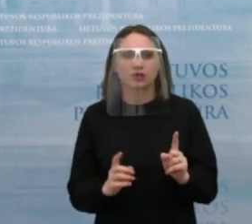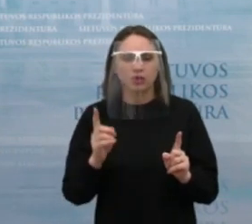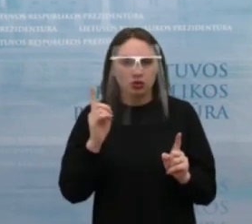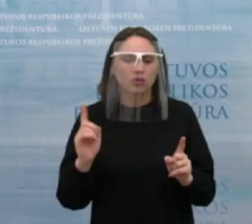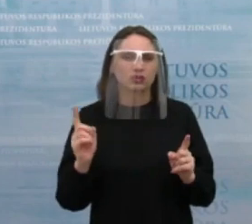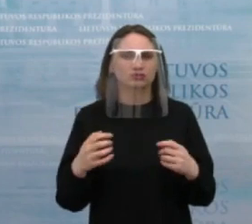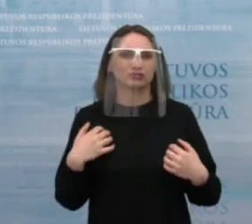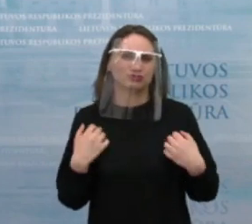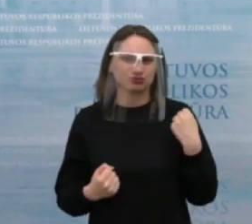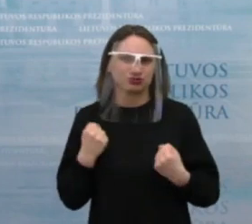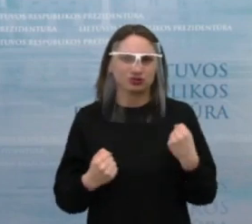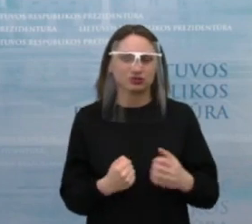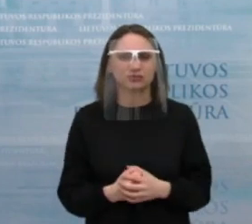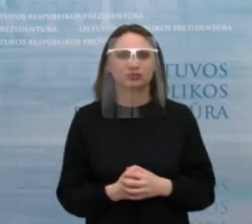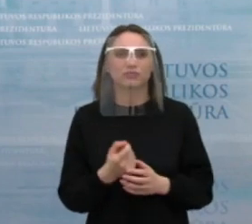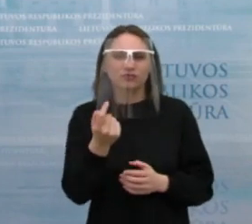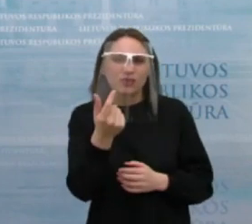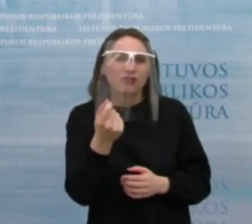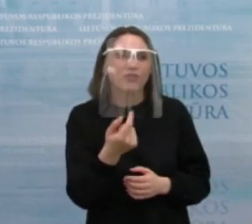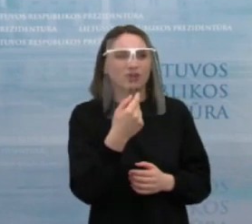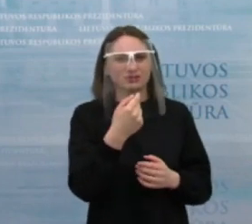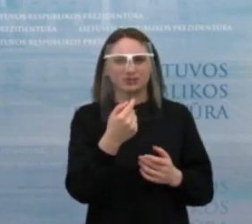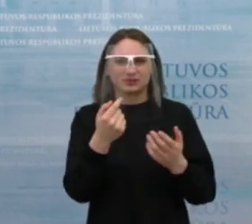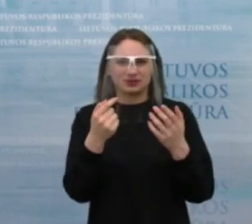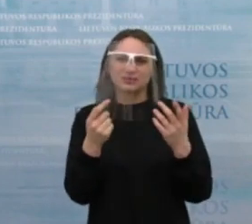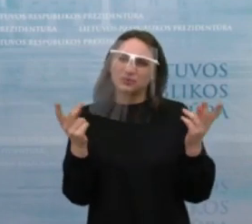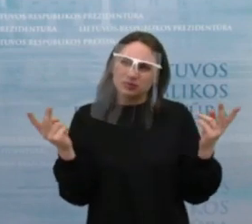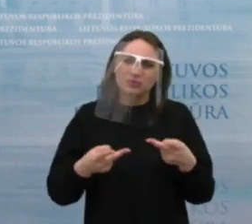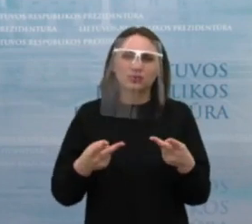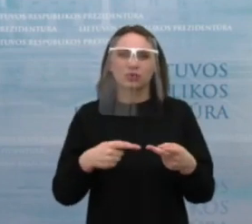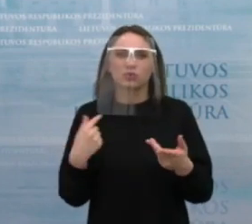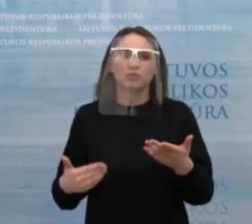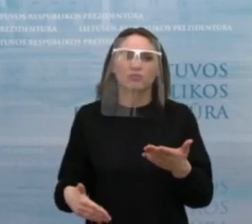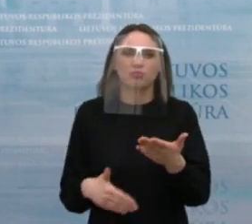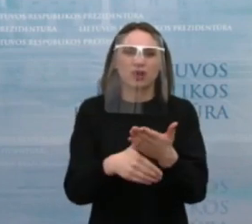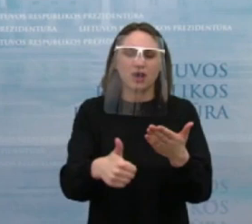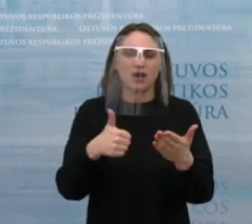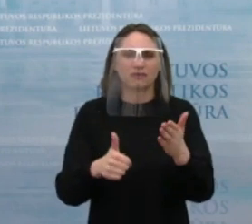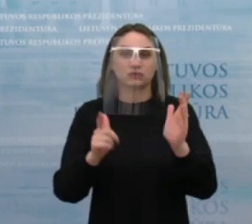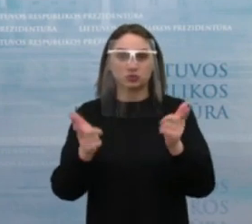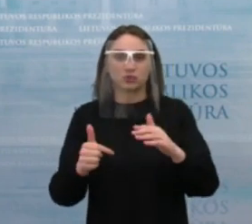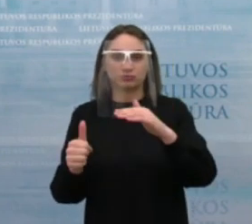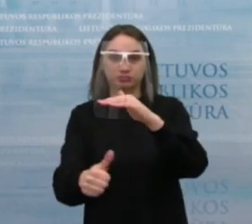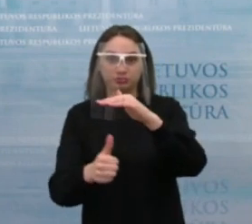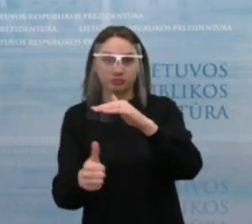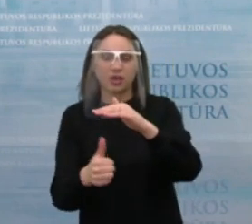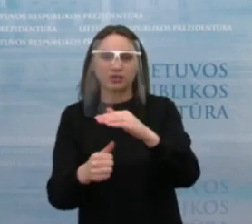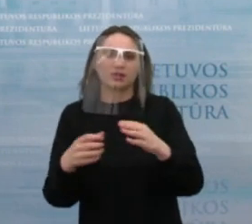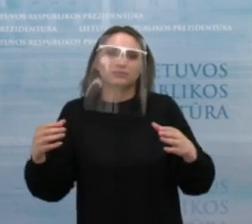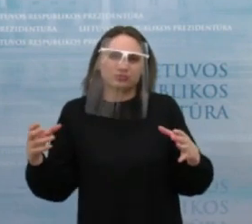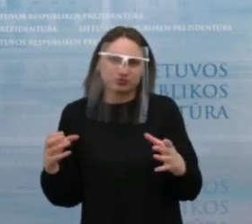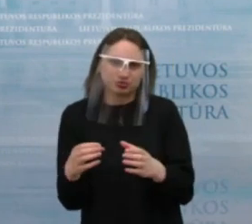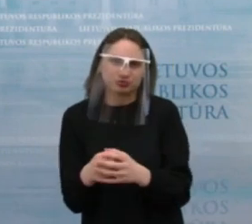nusankus, jie kentis apie vieną procentinį punktą ir tikrai reikia papildomų priemonių, kad vėlgi grįžtume į tos rodiklius, kurios